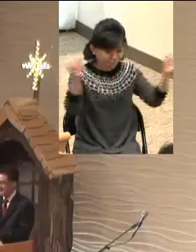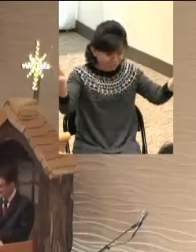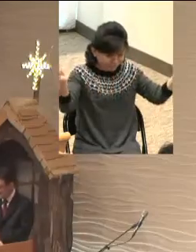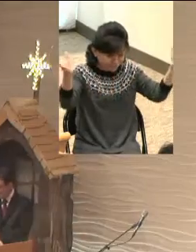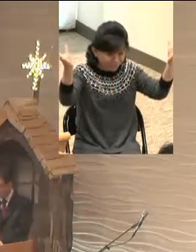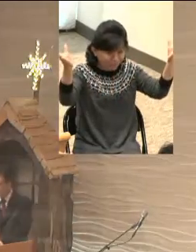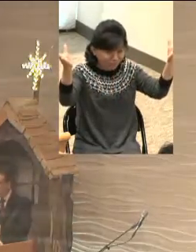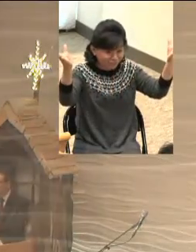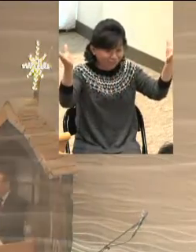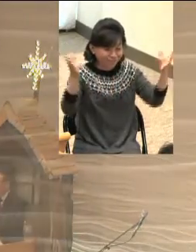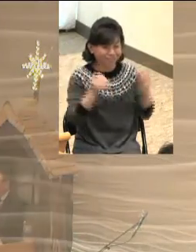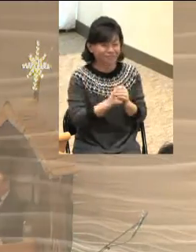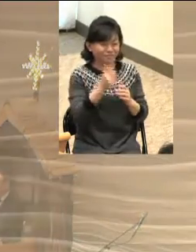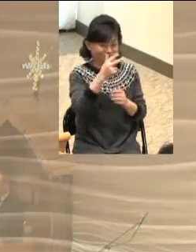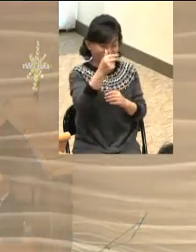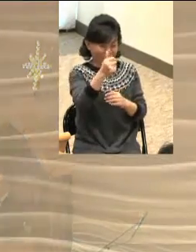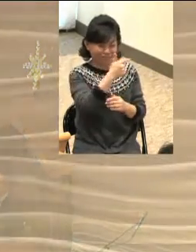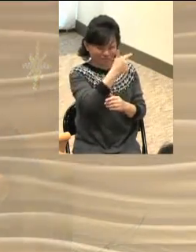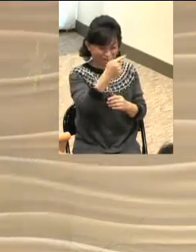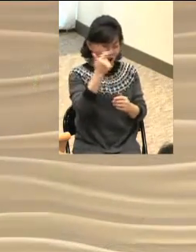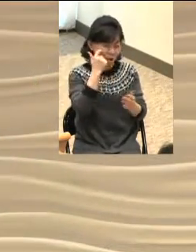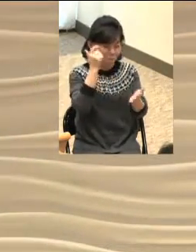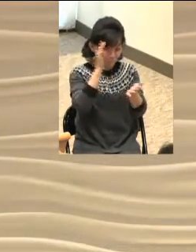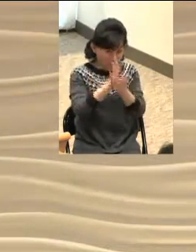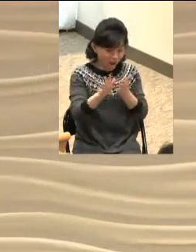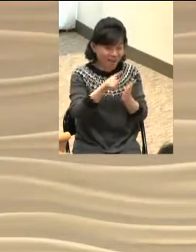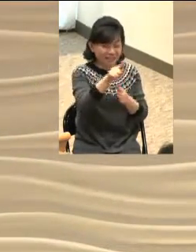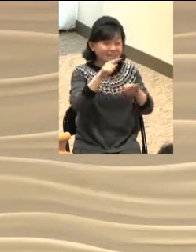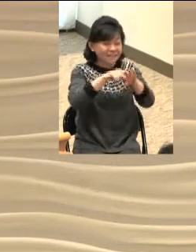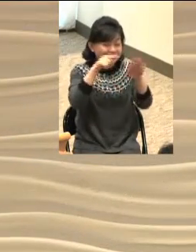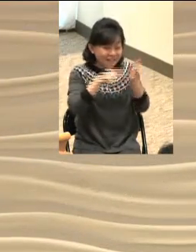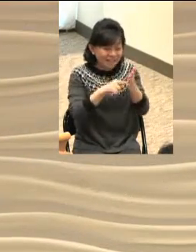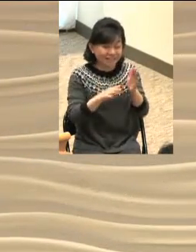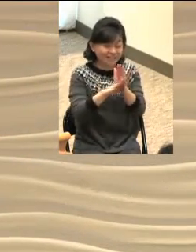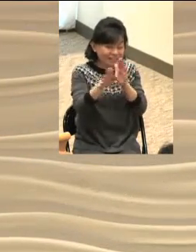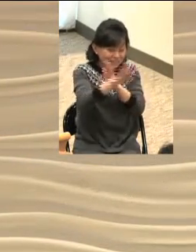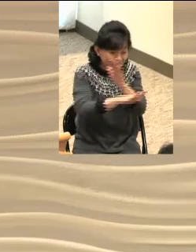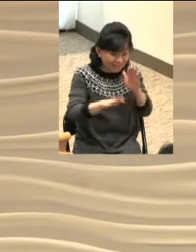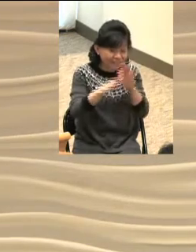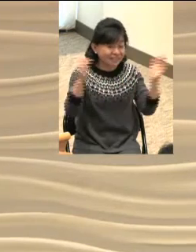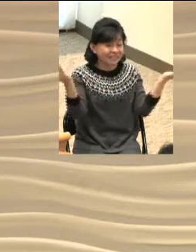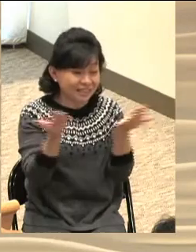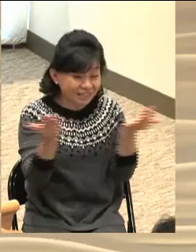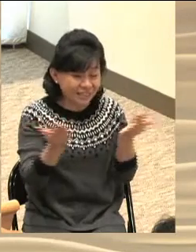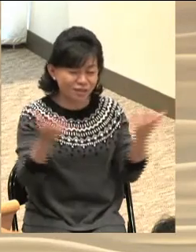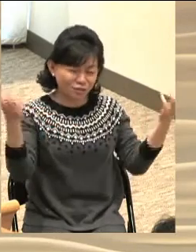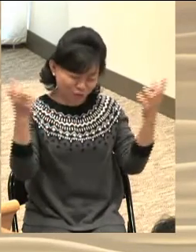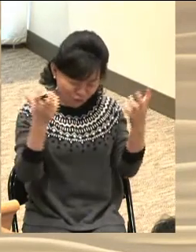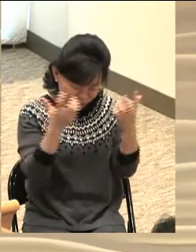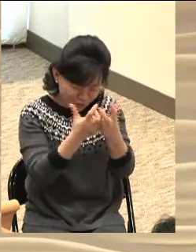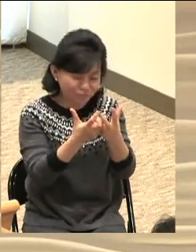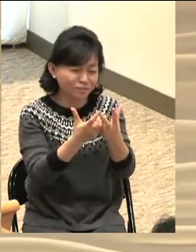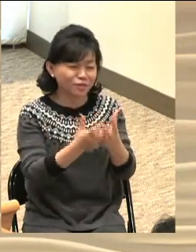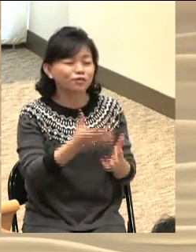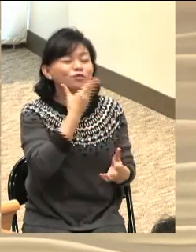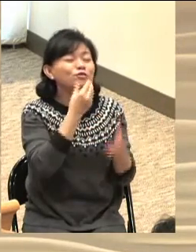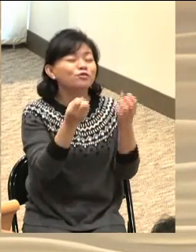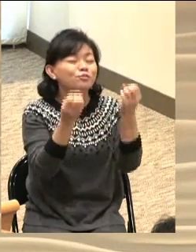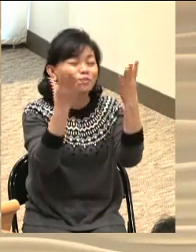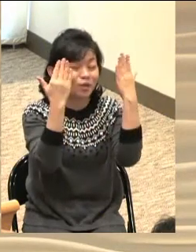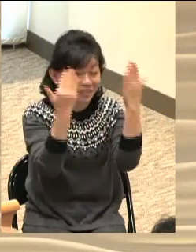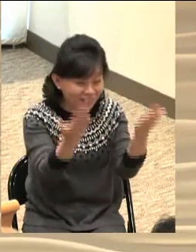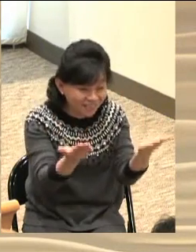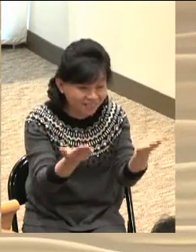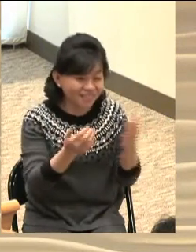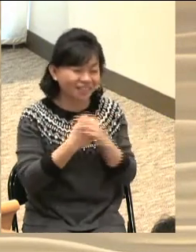우리 주님의 놀라운 평화가 여러분의 심령과 가정과 일터 위에 흘러 넘치시기를 축복드립니다.